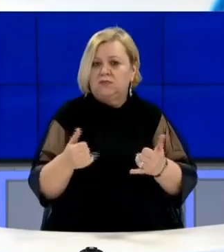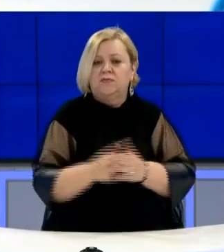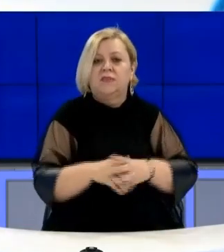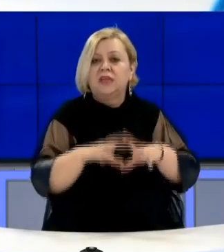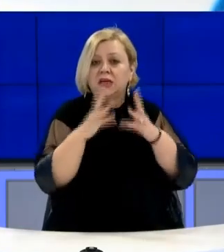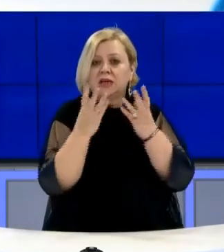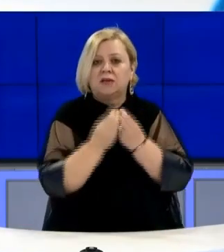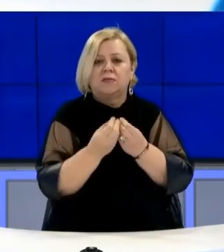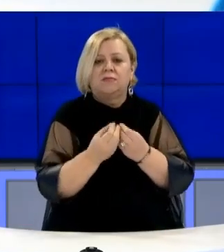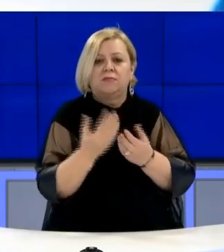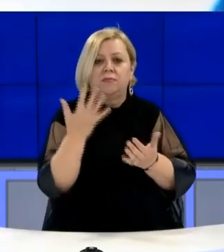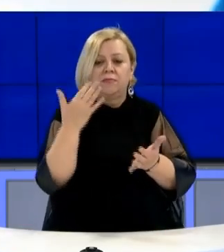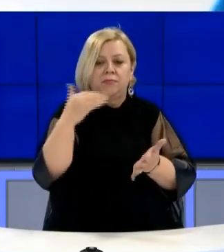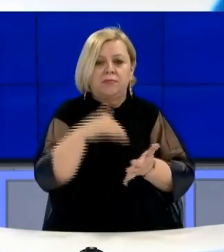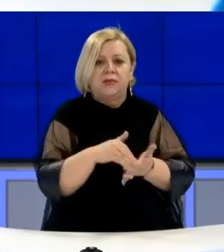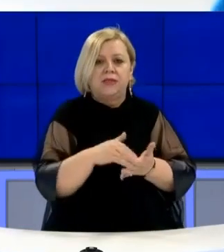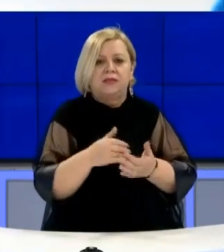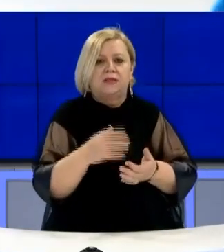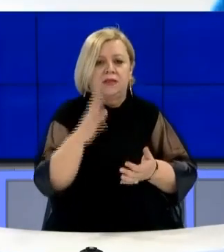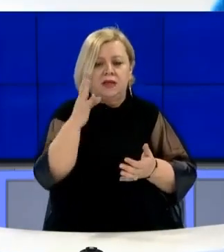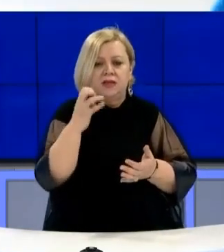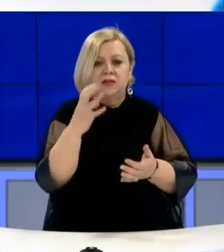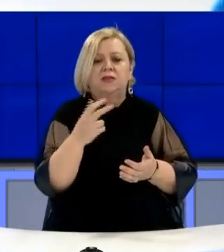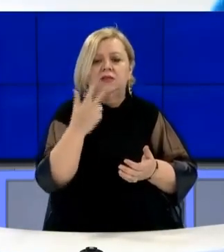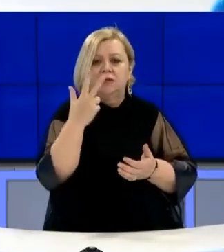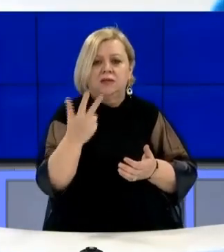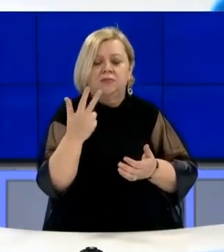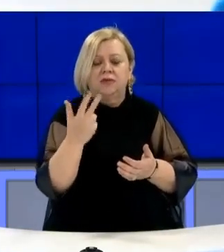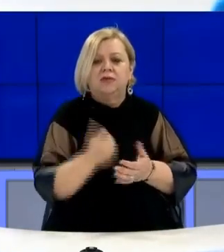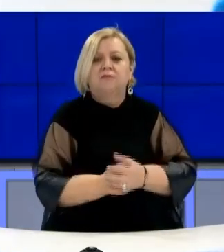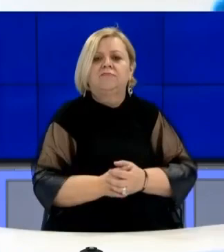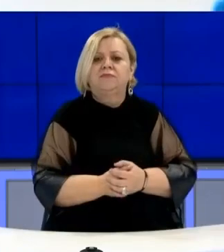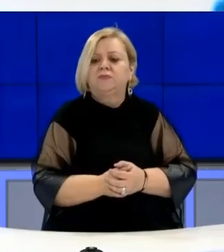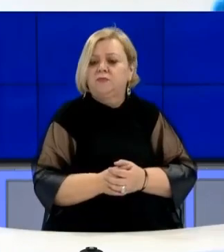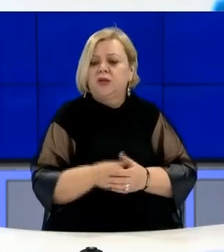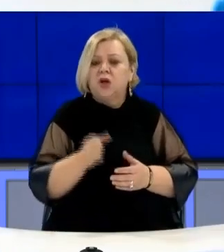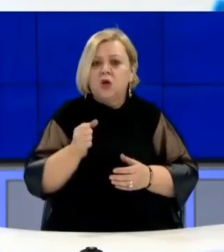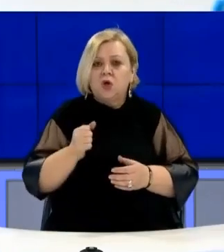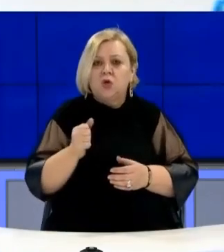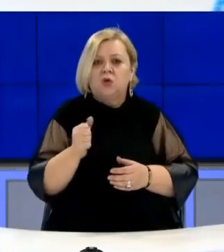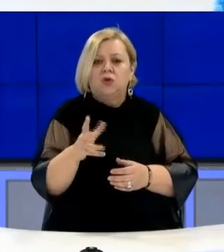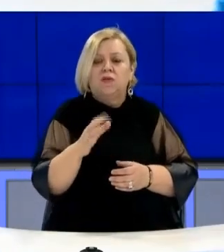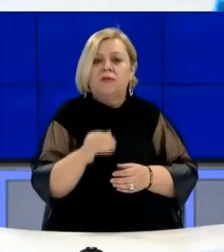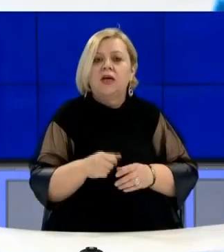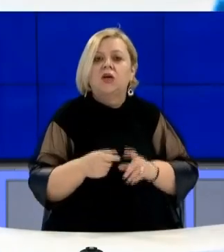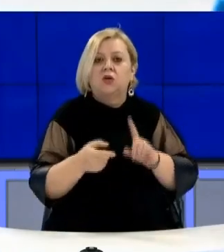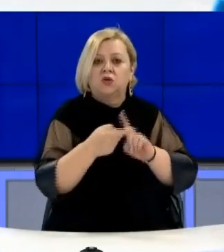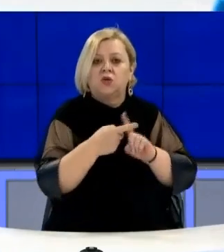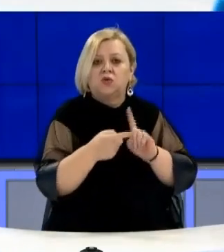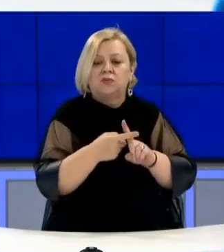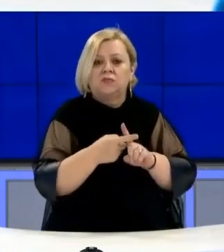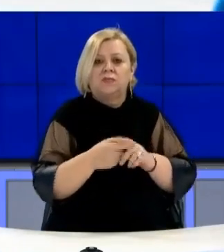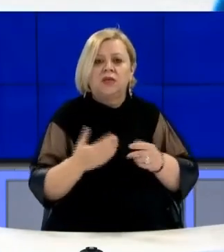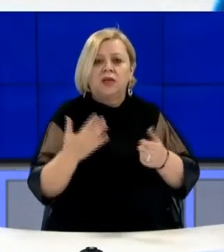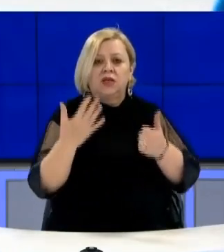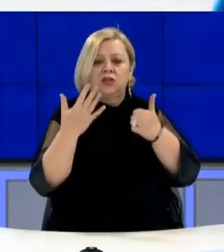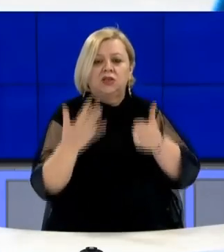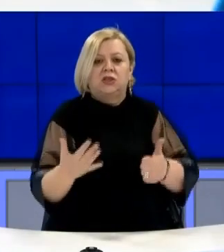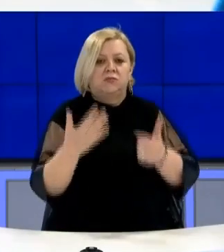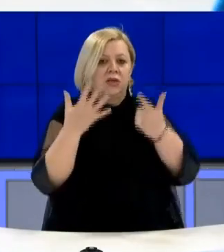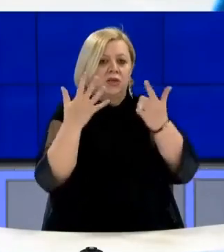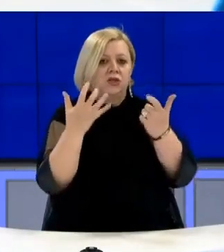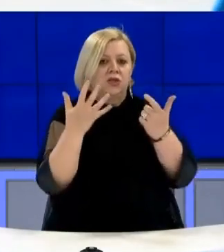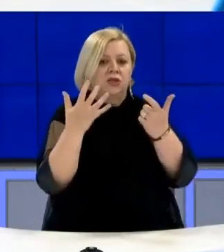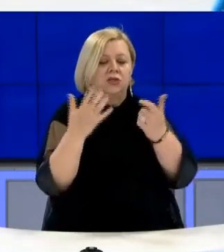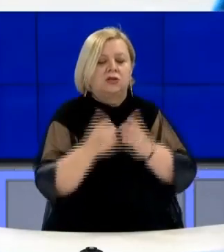gjithësej 53.455 raste. Kurse numri të rasteve aktive ka arritur në 6.714.